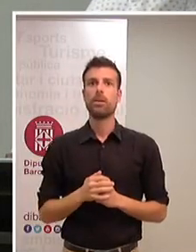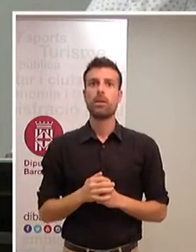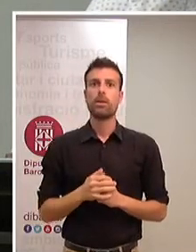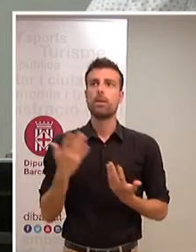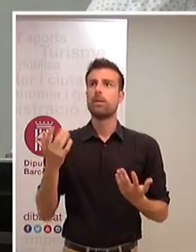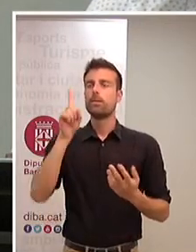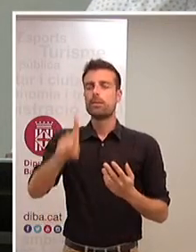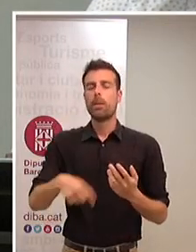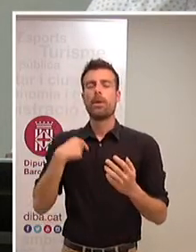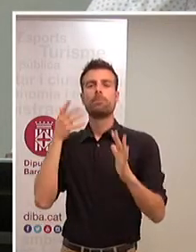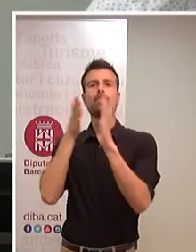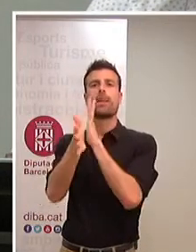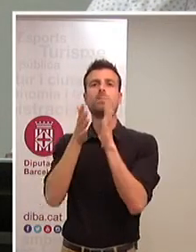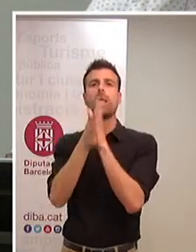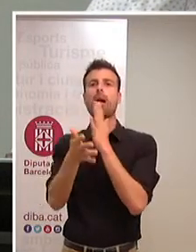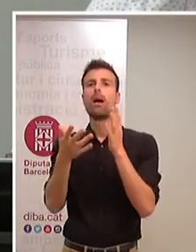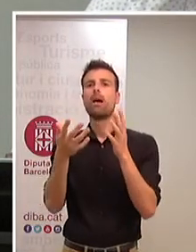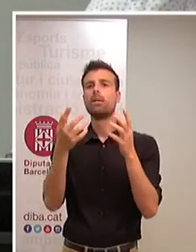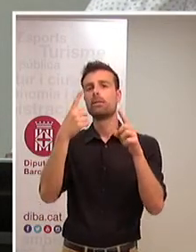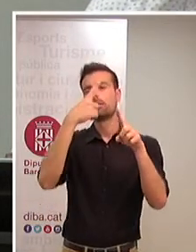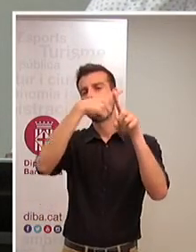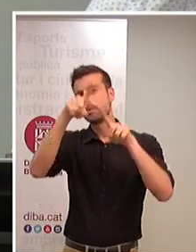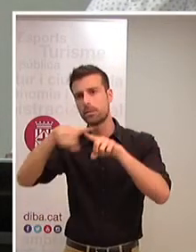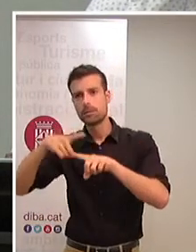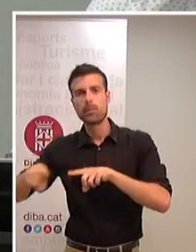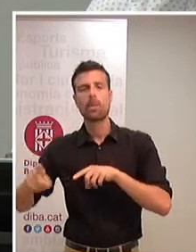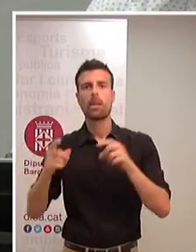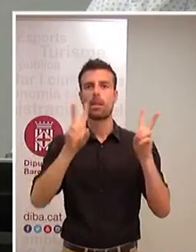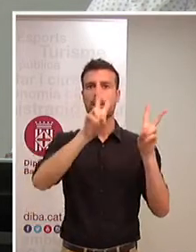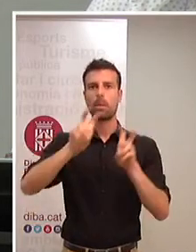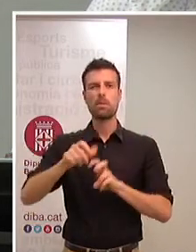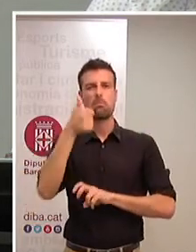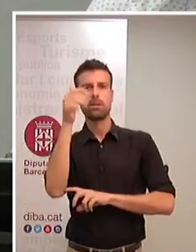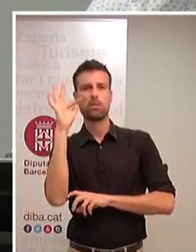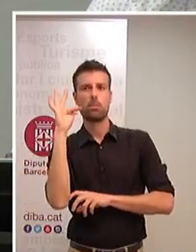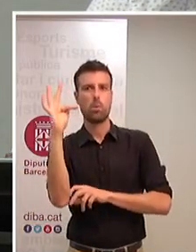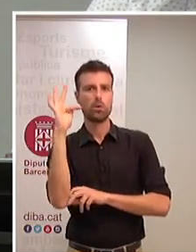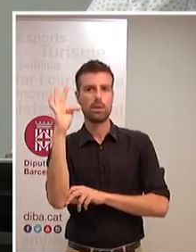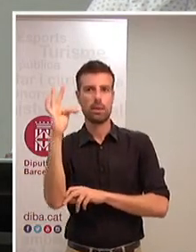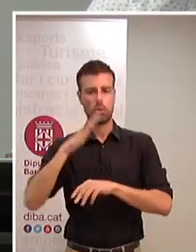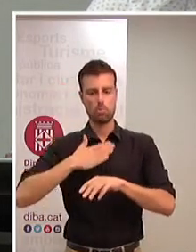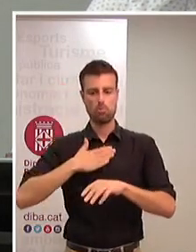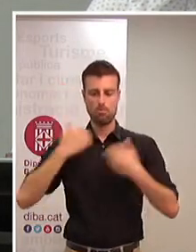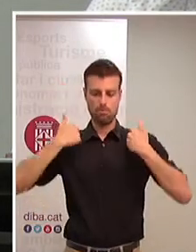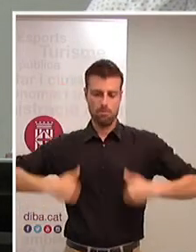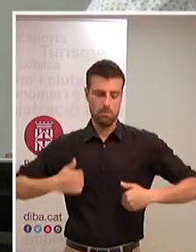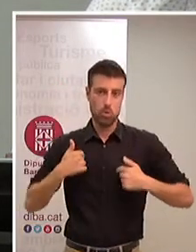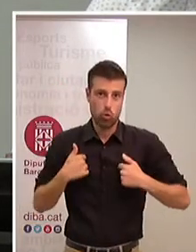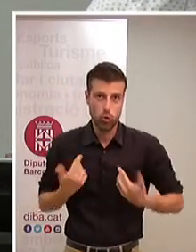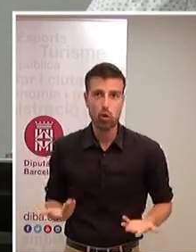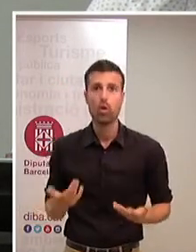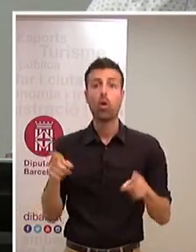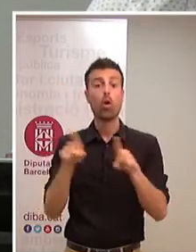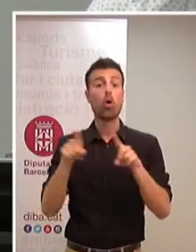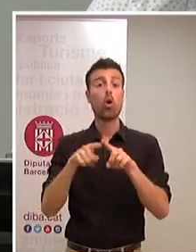comentar aquells aspectes potser més positius de la meva persona que com